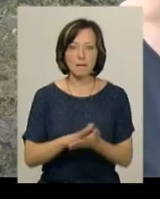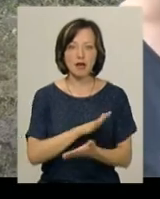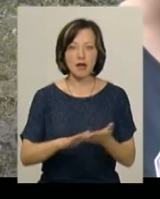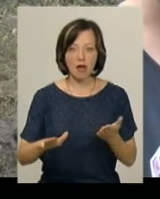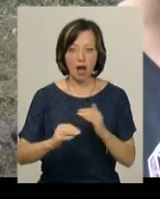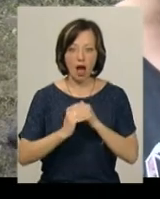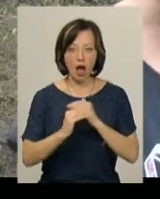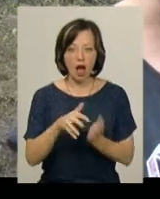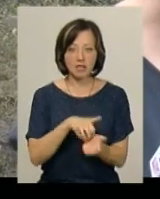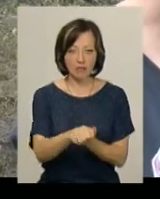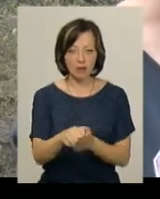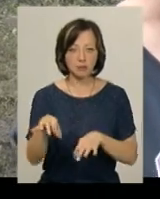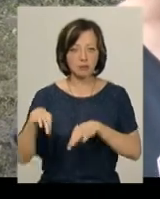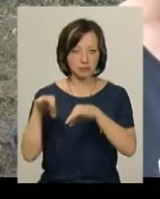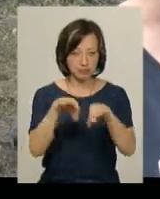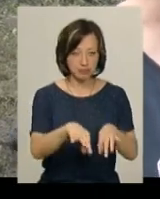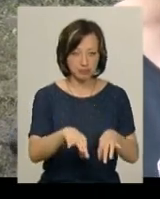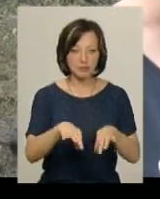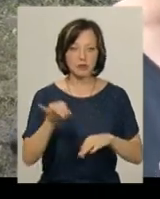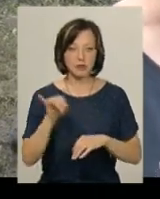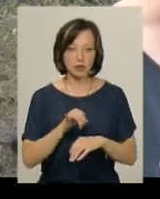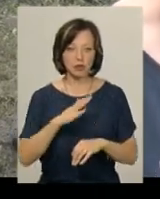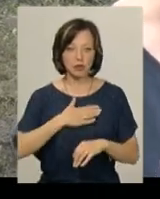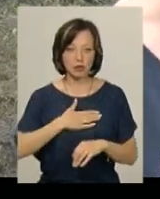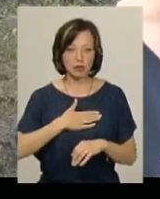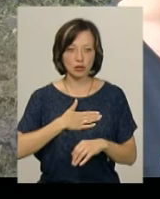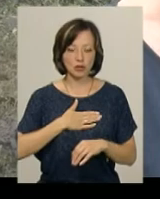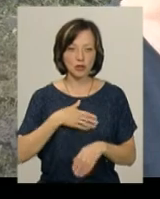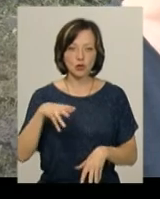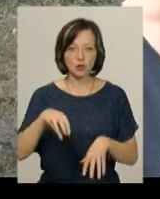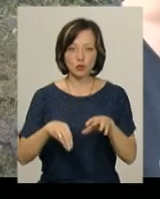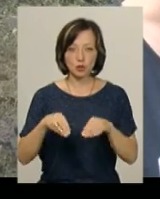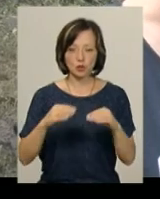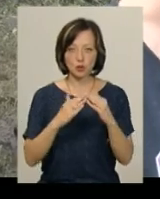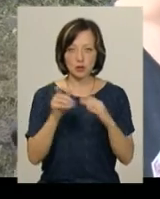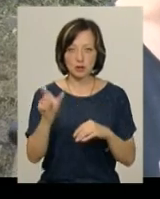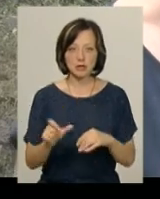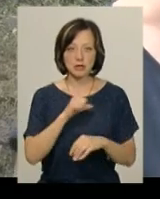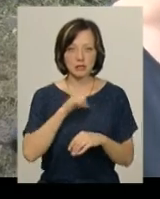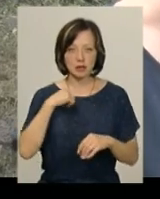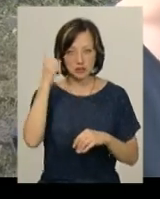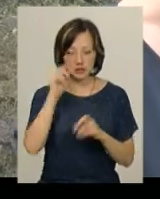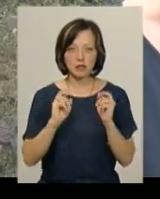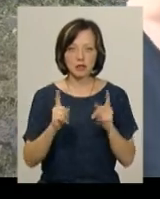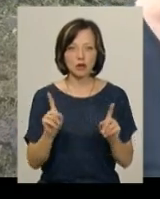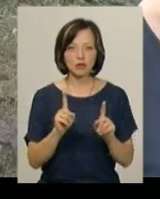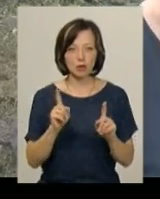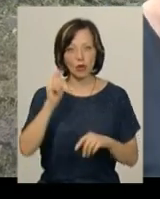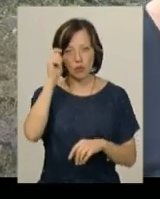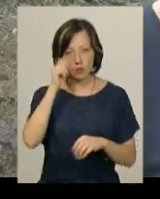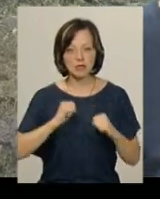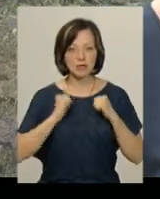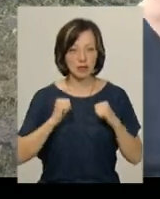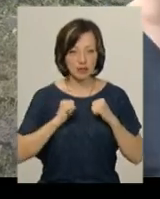приїхала машина, і наш сусід взяв сам, бо він знає, як, хоч хлопці теж